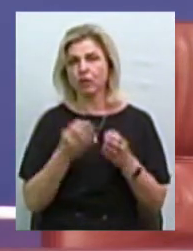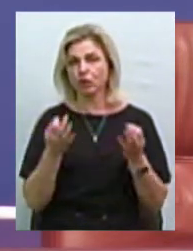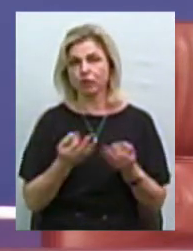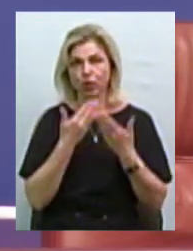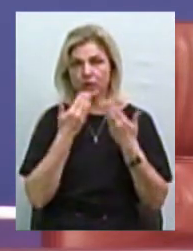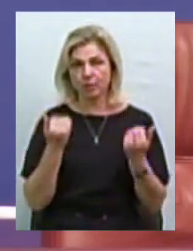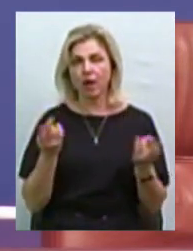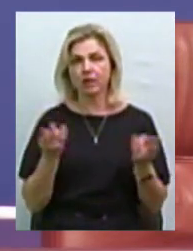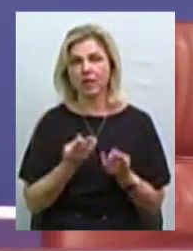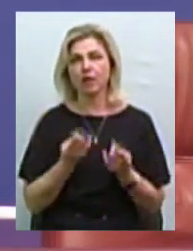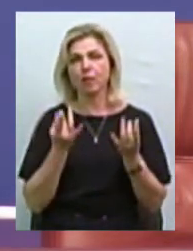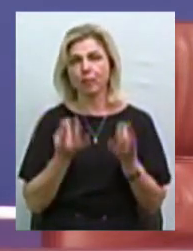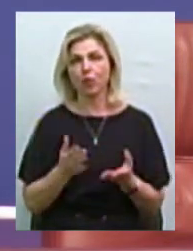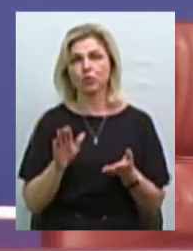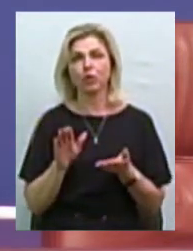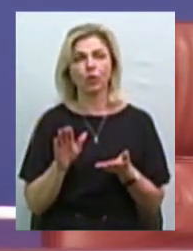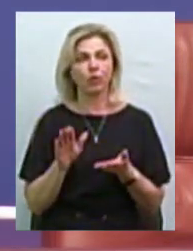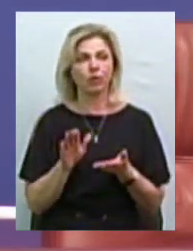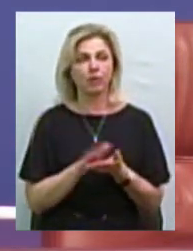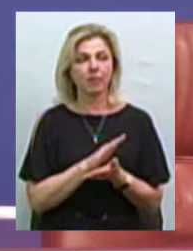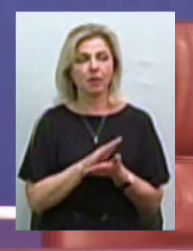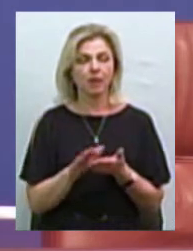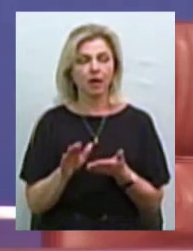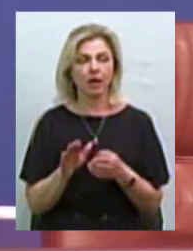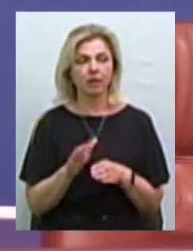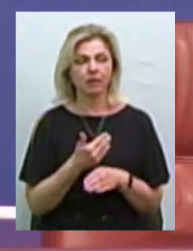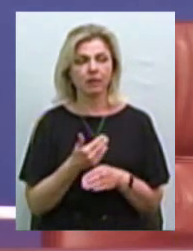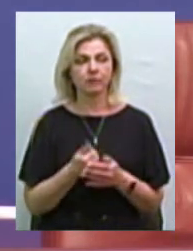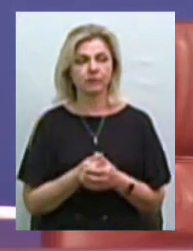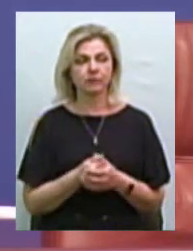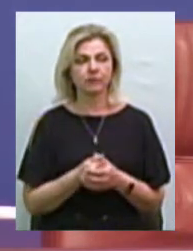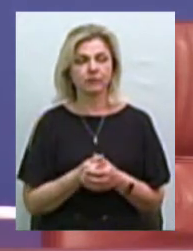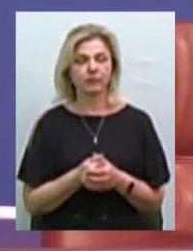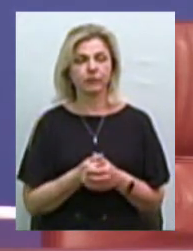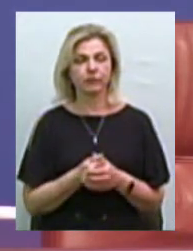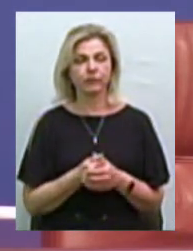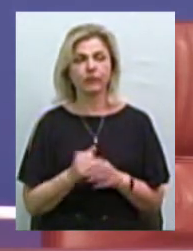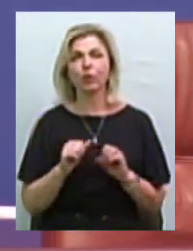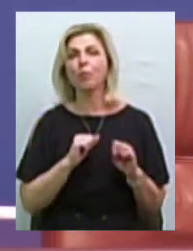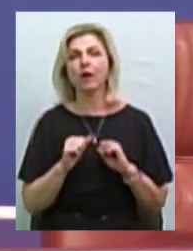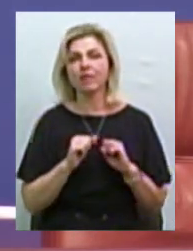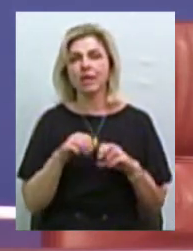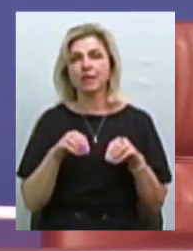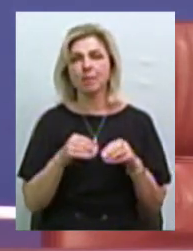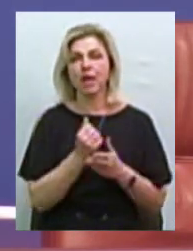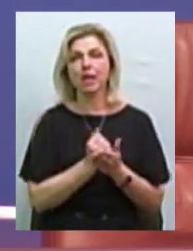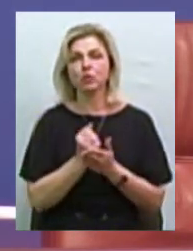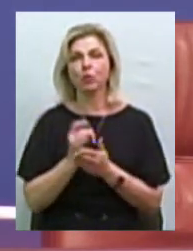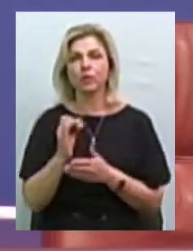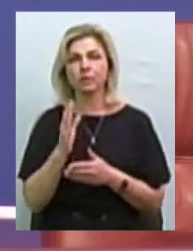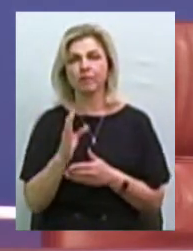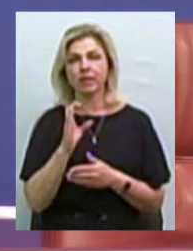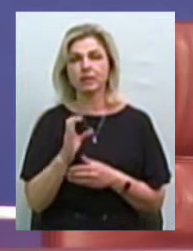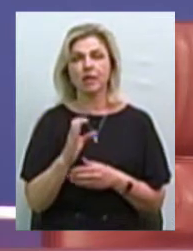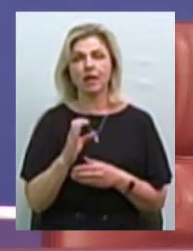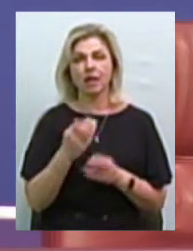поприбирати схематоз з цих управління земельних ресурсів і з власно